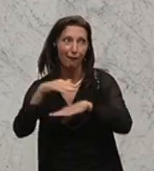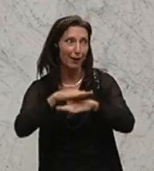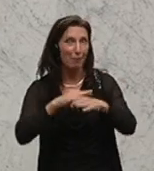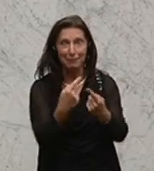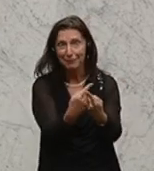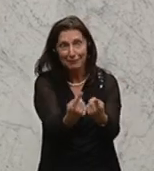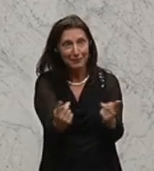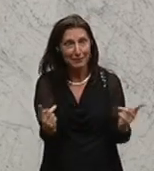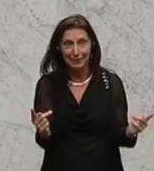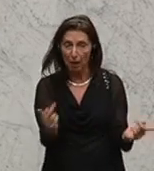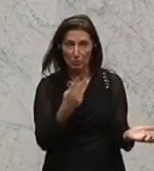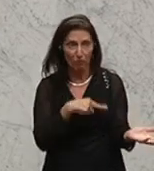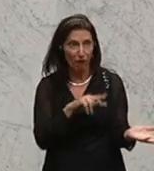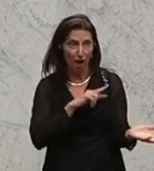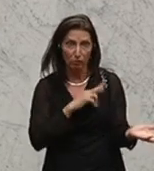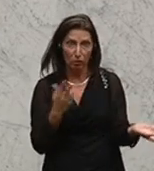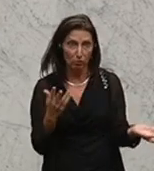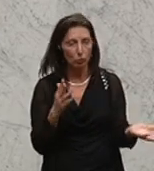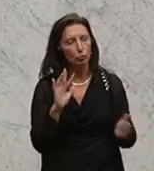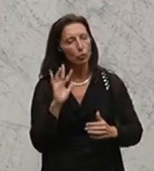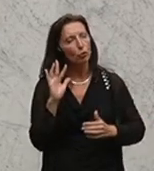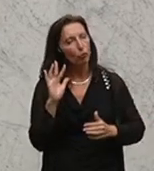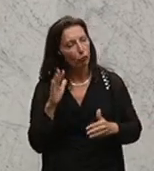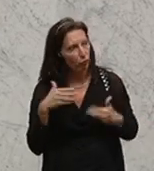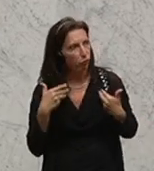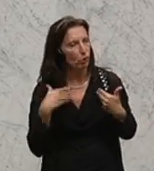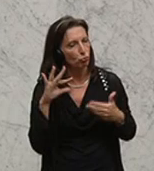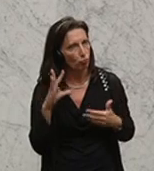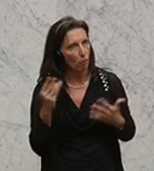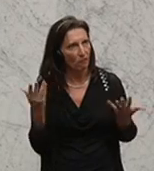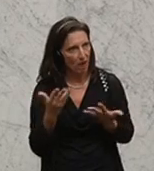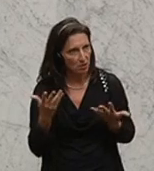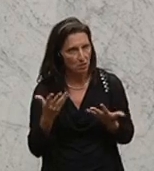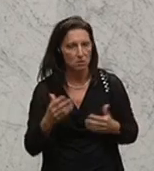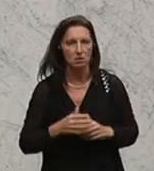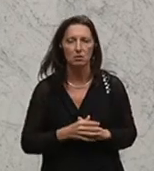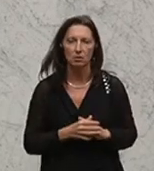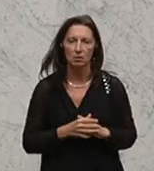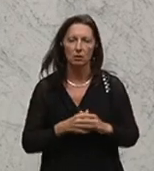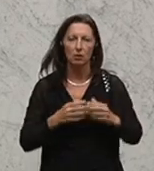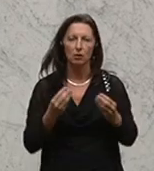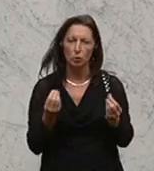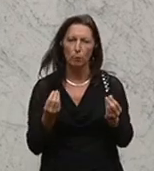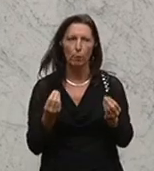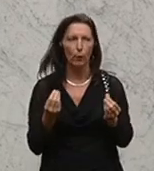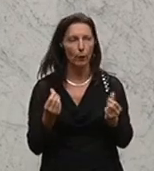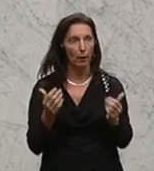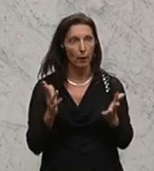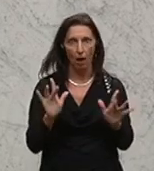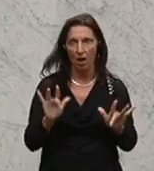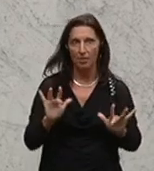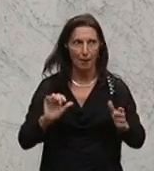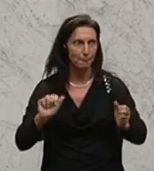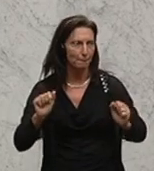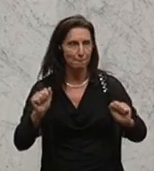Hand. Was erfreulich ist, ist, dass ich Bewegung und Dynamik spüre. Dass ich